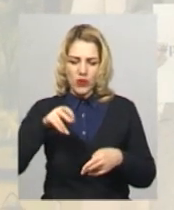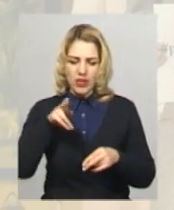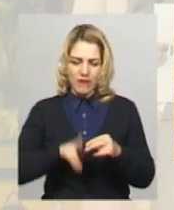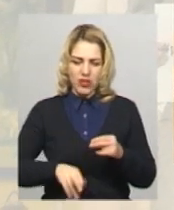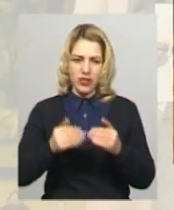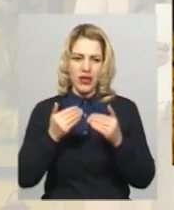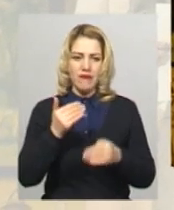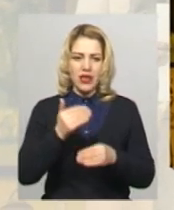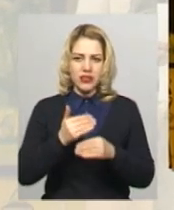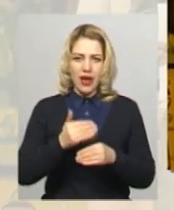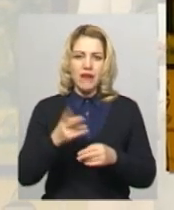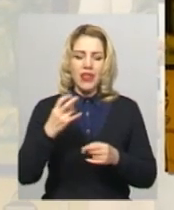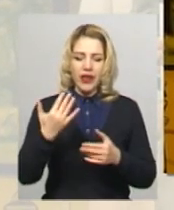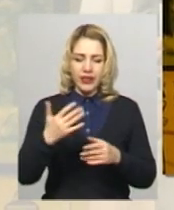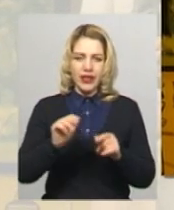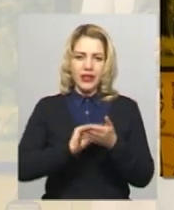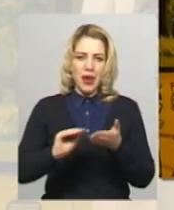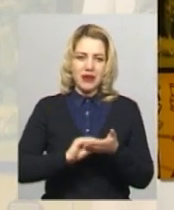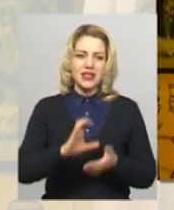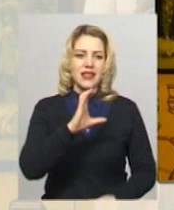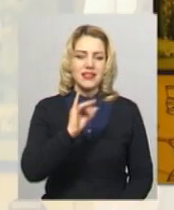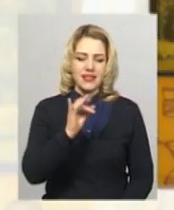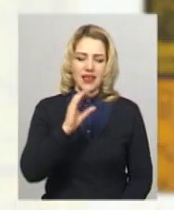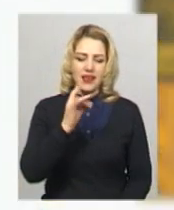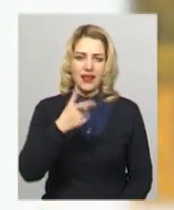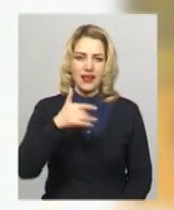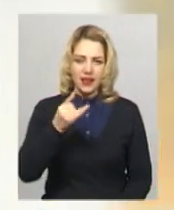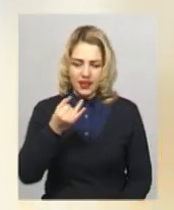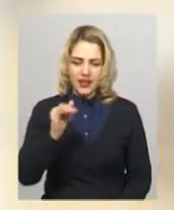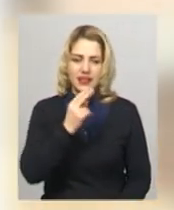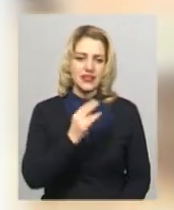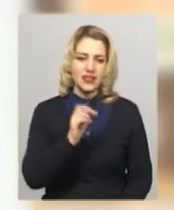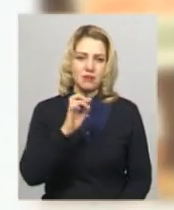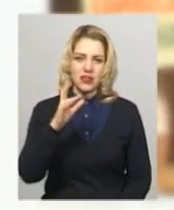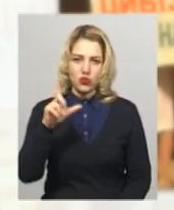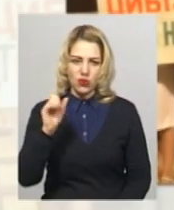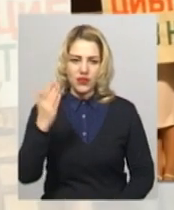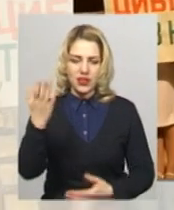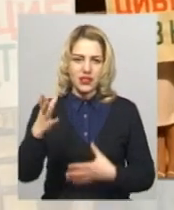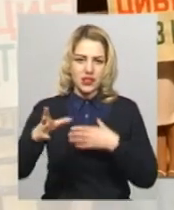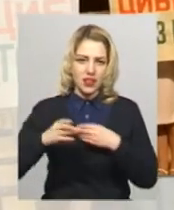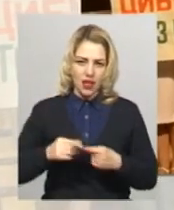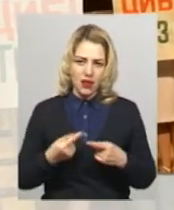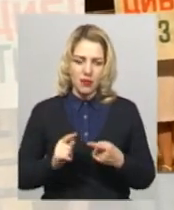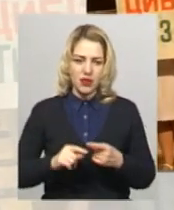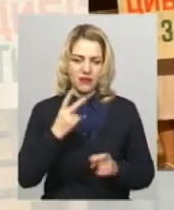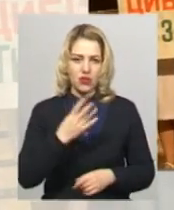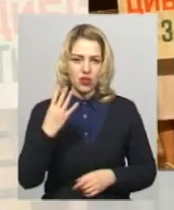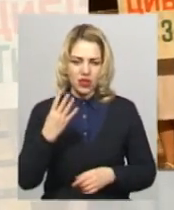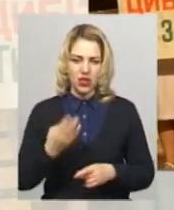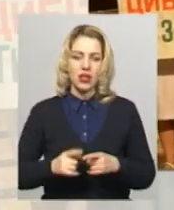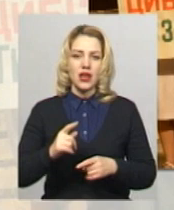транспарантами, на яких написали «Сергій Цибізов, ти з нами». Нагадаю, 24-х українських моряків, у тому числі